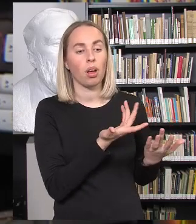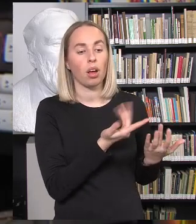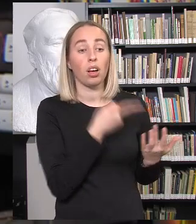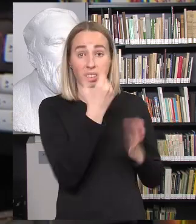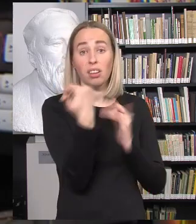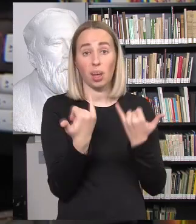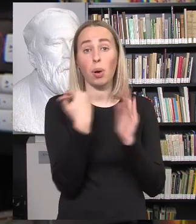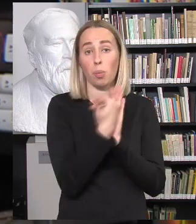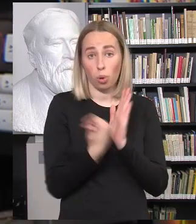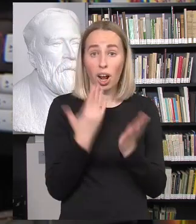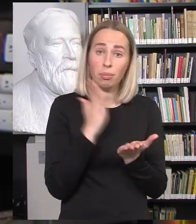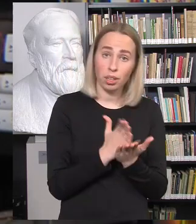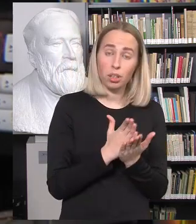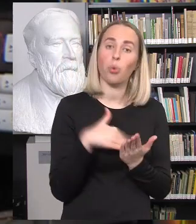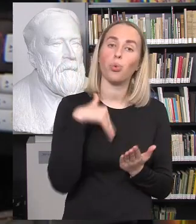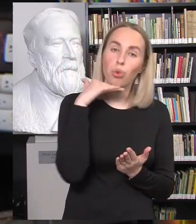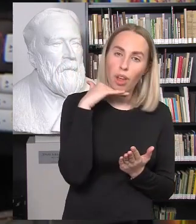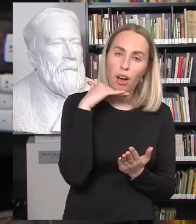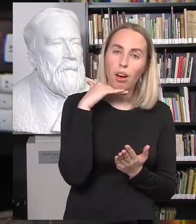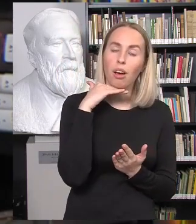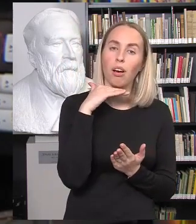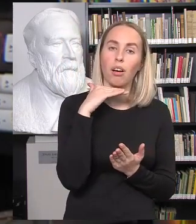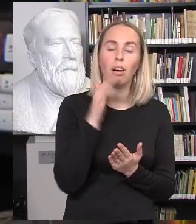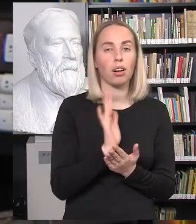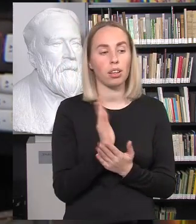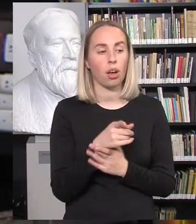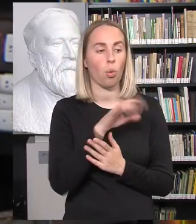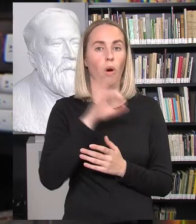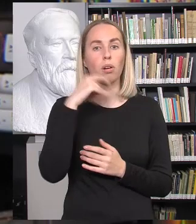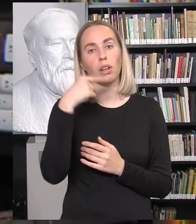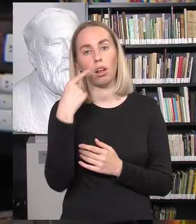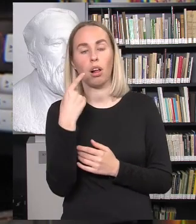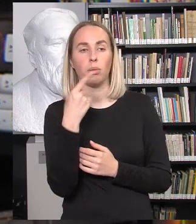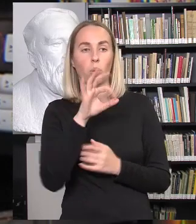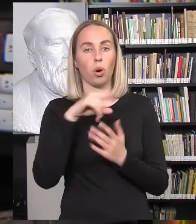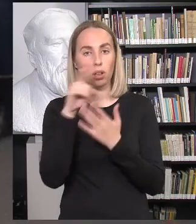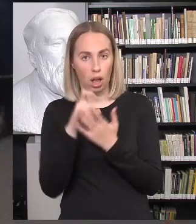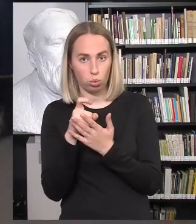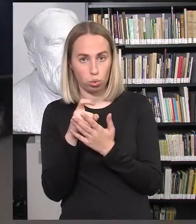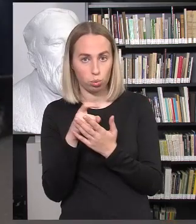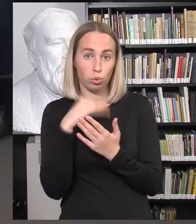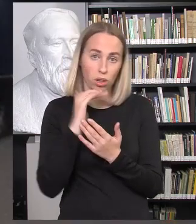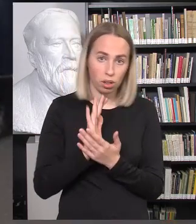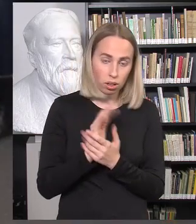programos dabar esančios, tuo požiūliu, kad neįpareigoja kalbėti šiais klausimais? Dėl to ar keičiam?